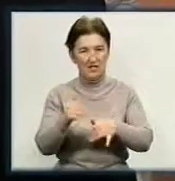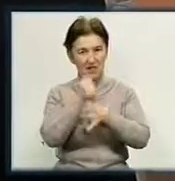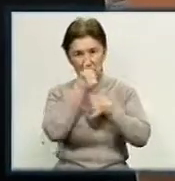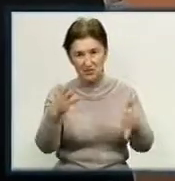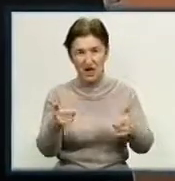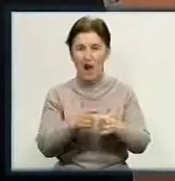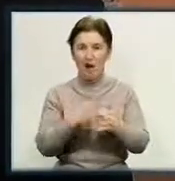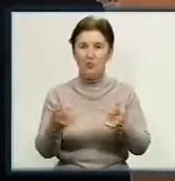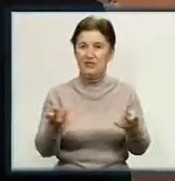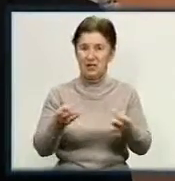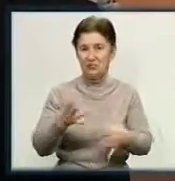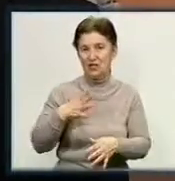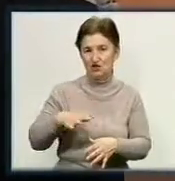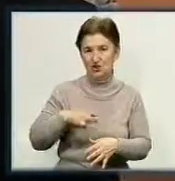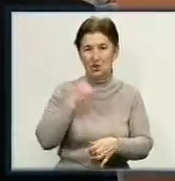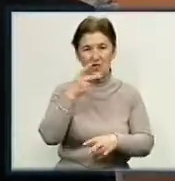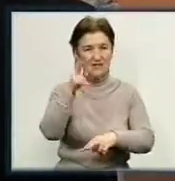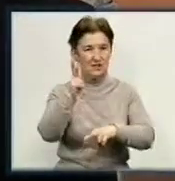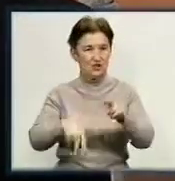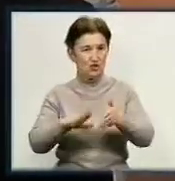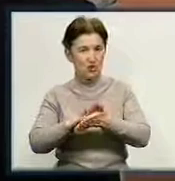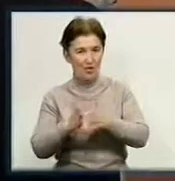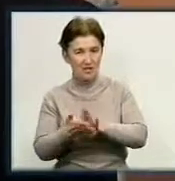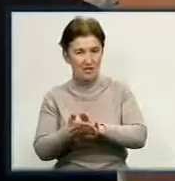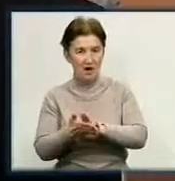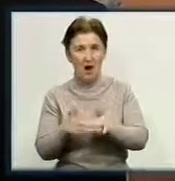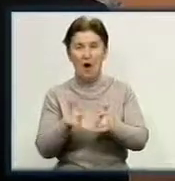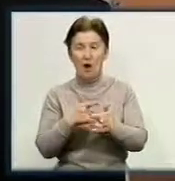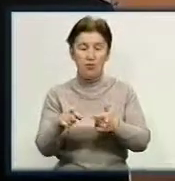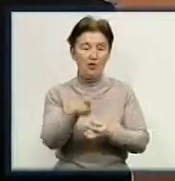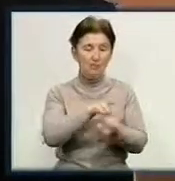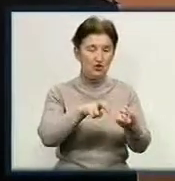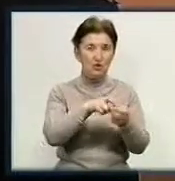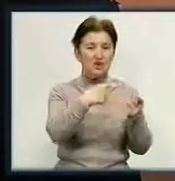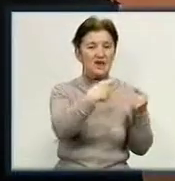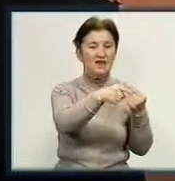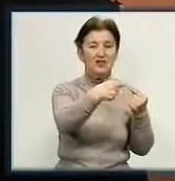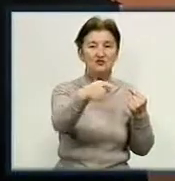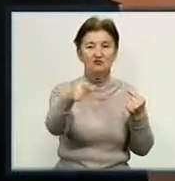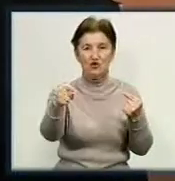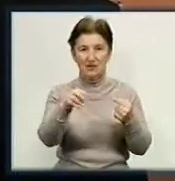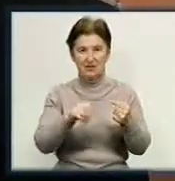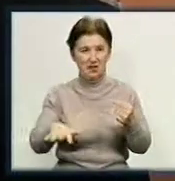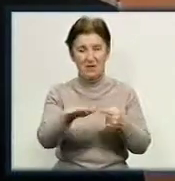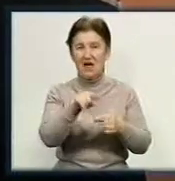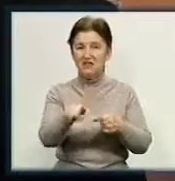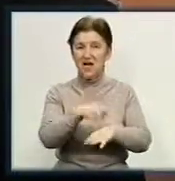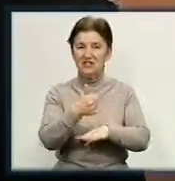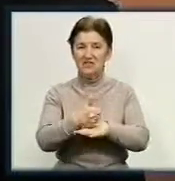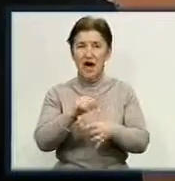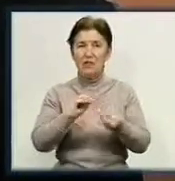чекати, поки закінчиться договір оренди, або цим людям підшукувати на іншій території. Це основна проблема,